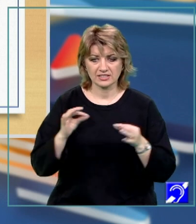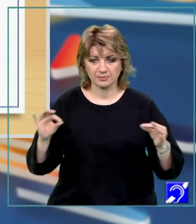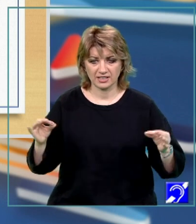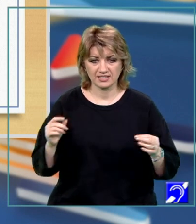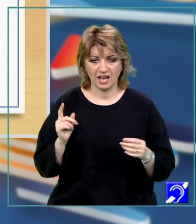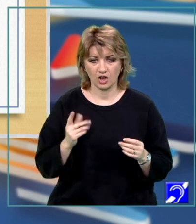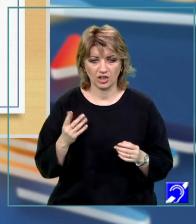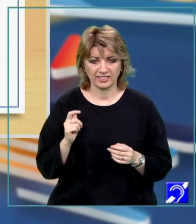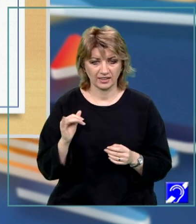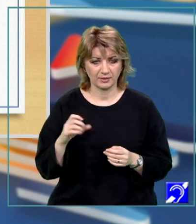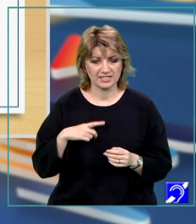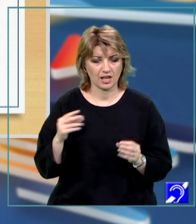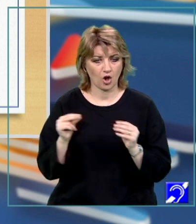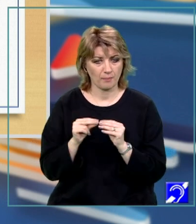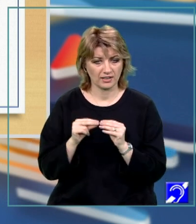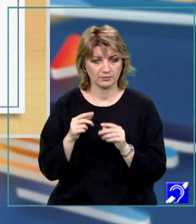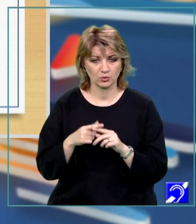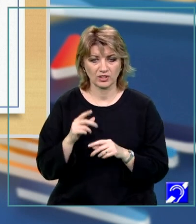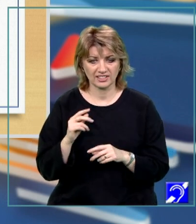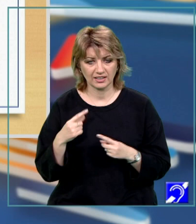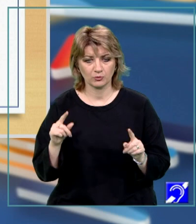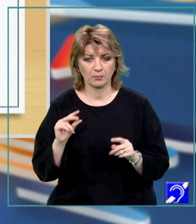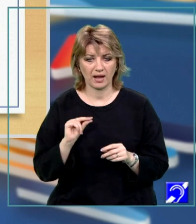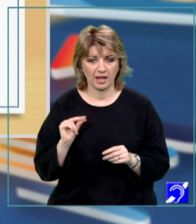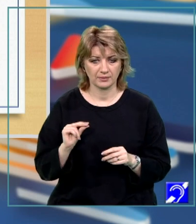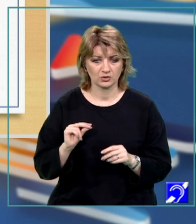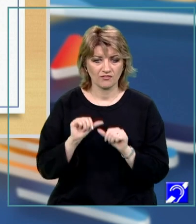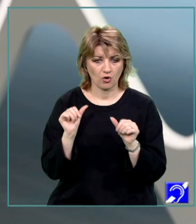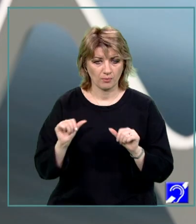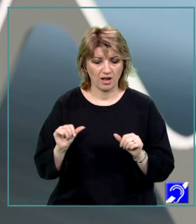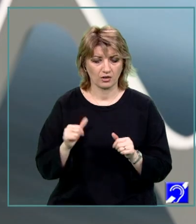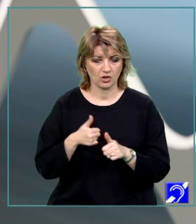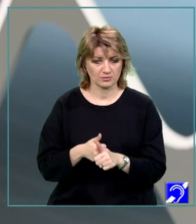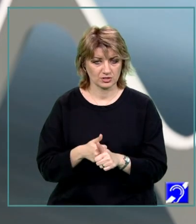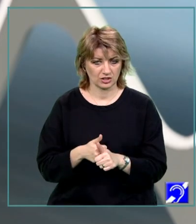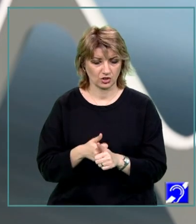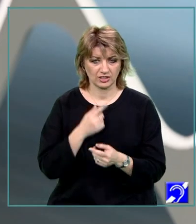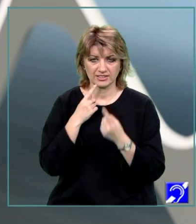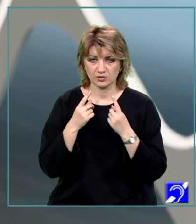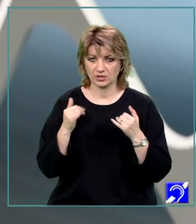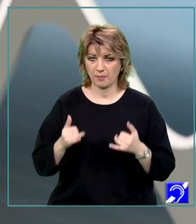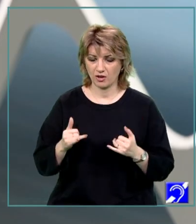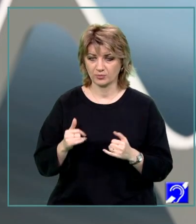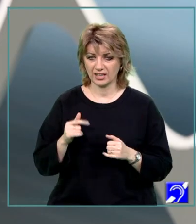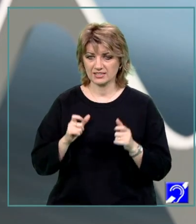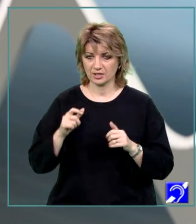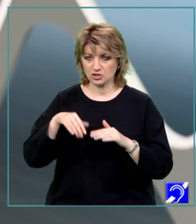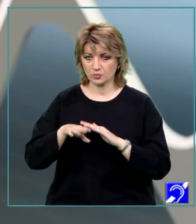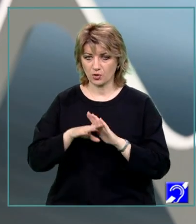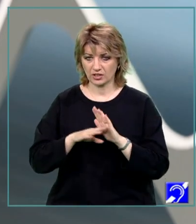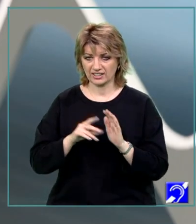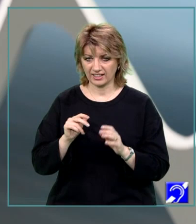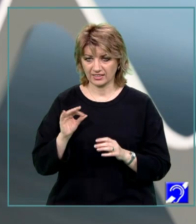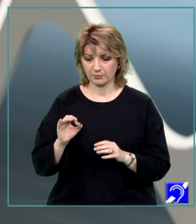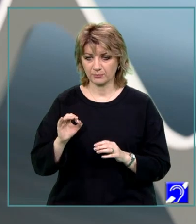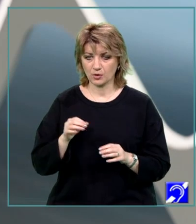ale căror tip este compatibil cu tipul parametrilor formali corespunzători. Discutăm acum despre subprograme de tip